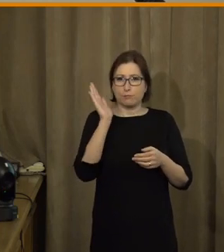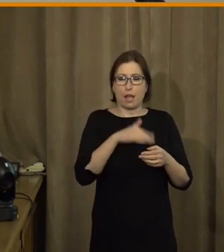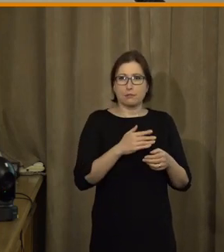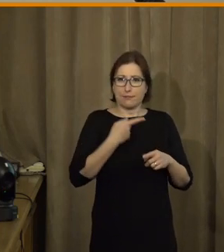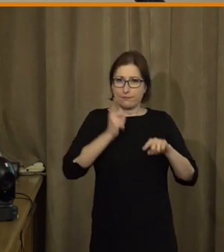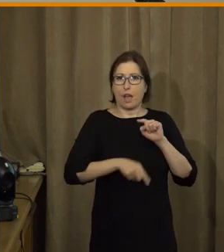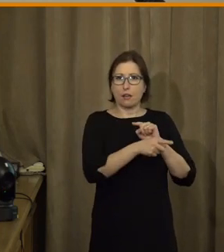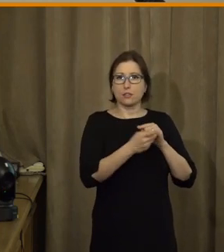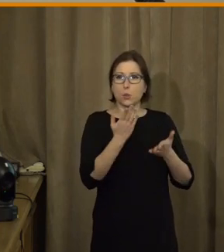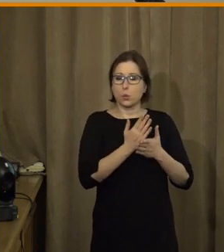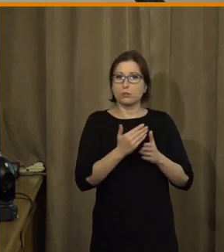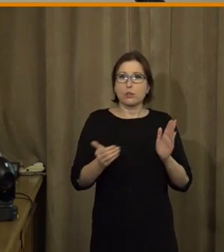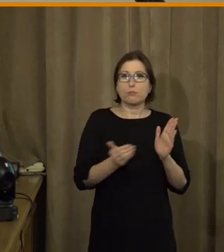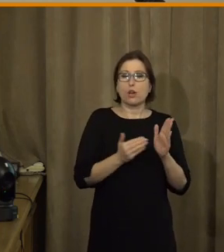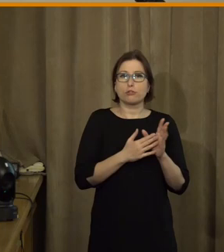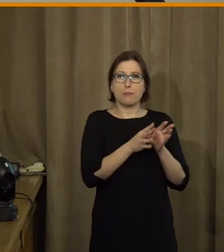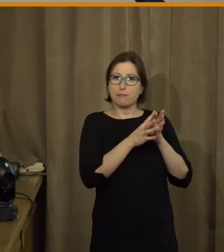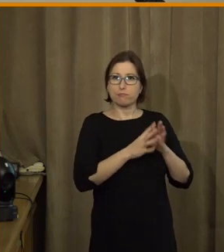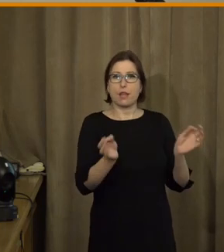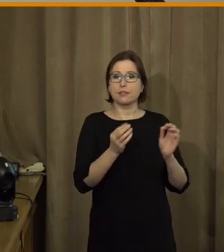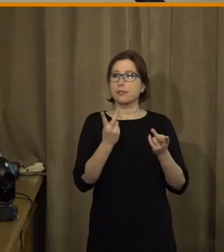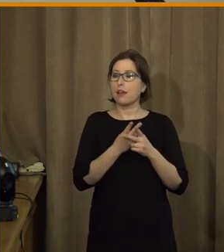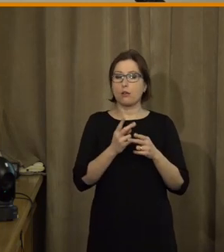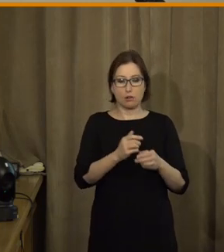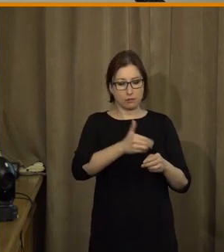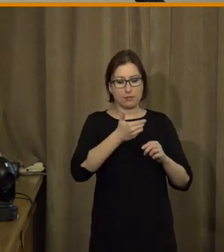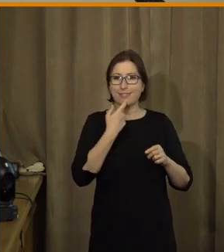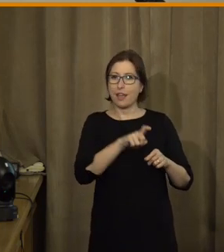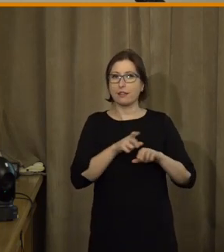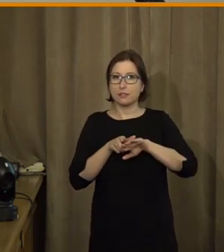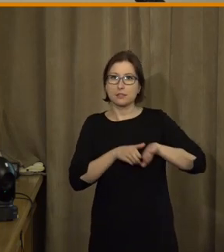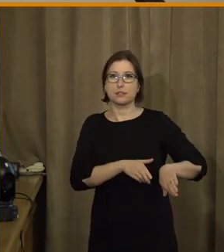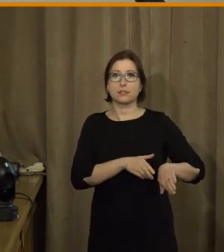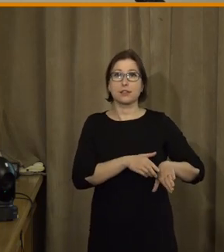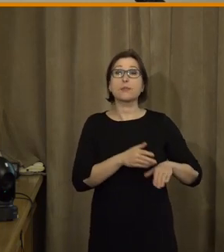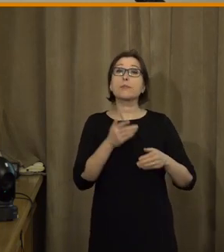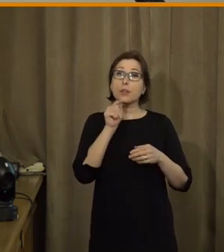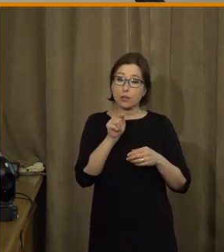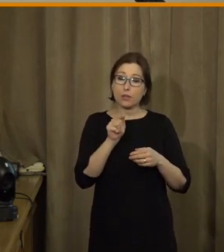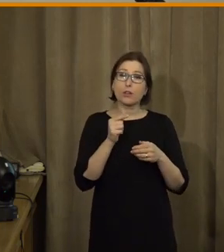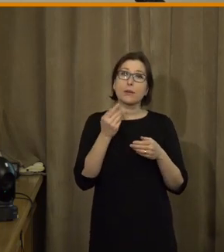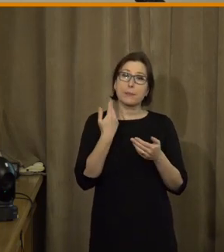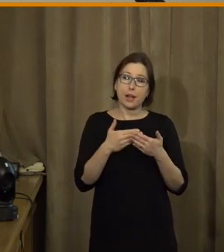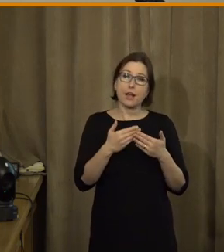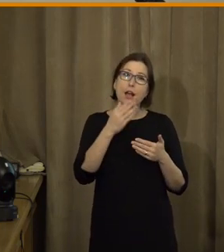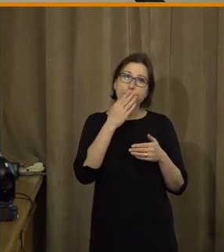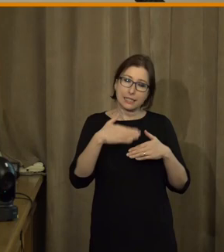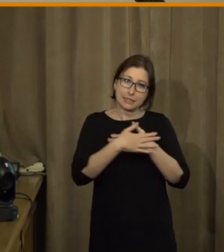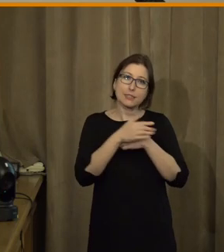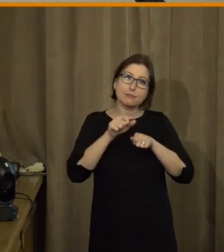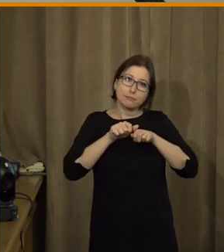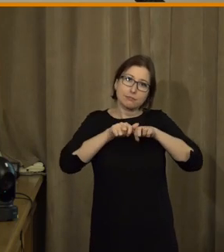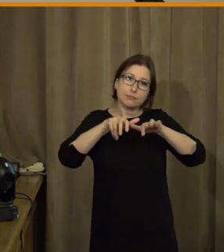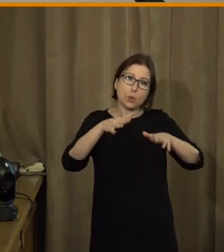jsme pocitovat jako silnou potřebu nějaké digitální hygieny. A samozřejmě tohle bude trend, který s tou